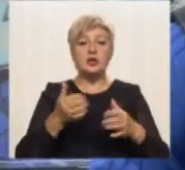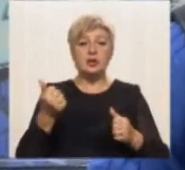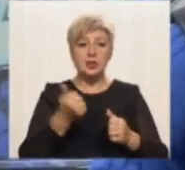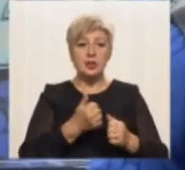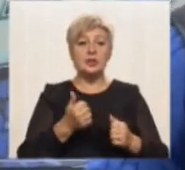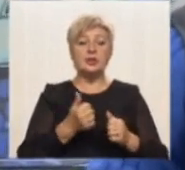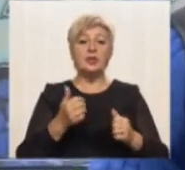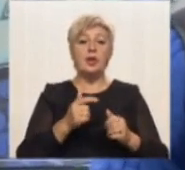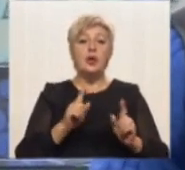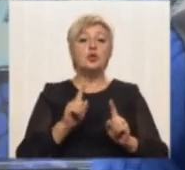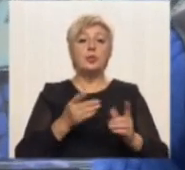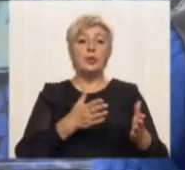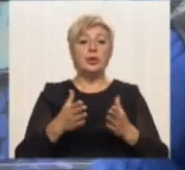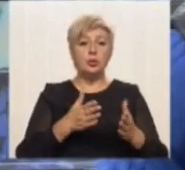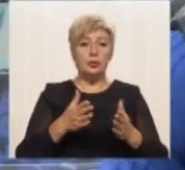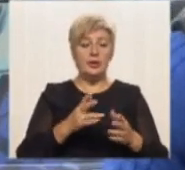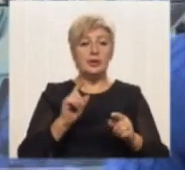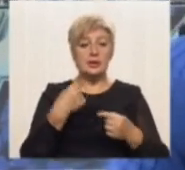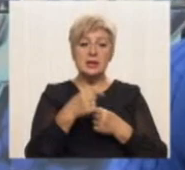помилкам і зв'язку між гравцями.